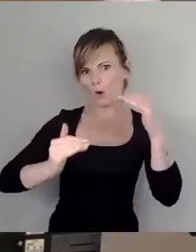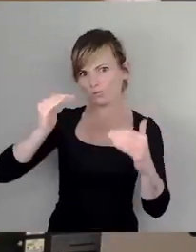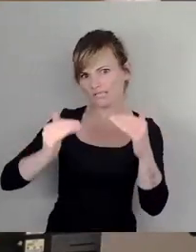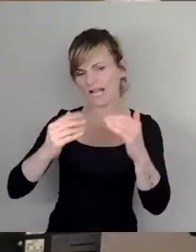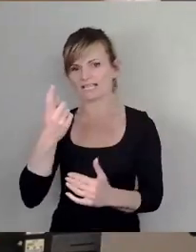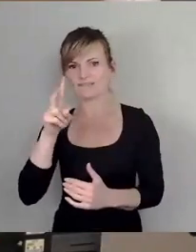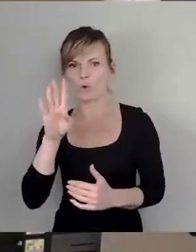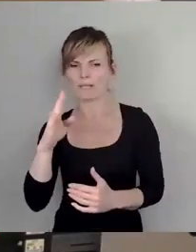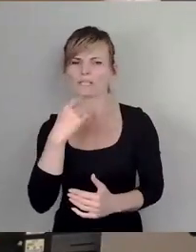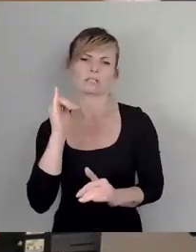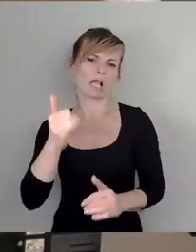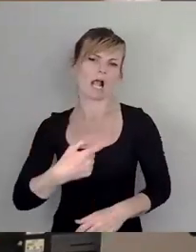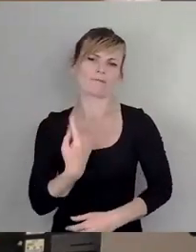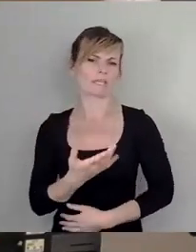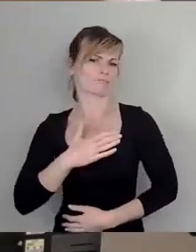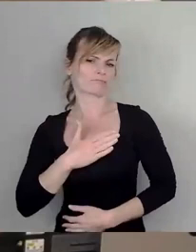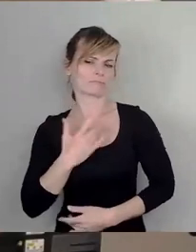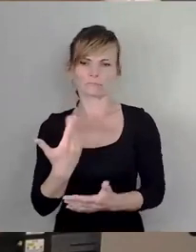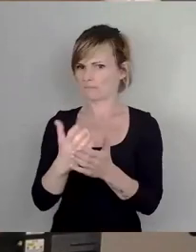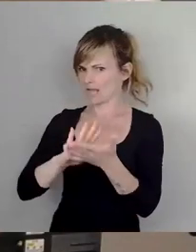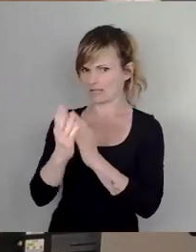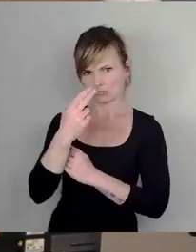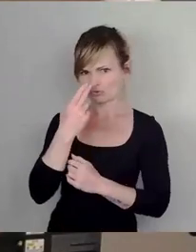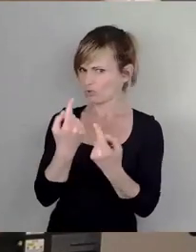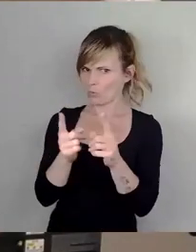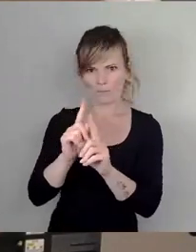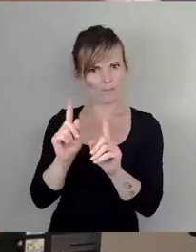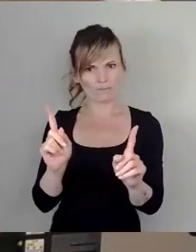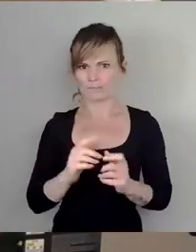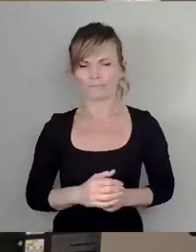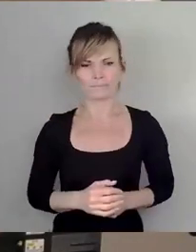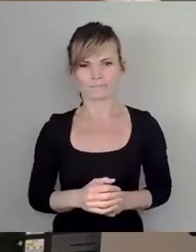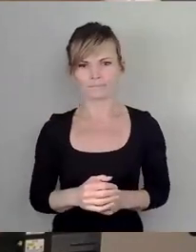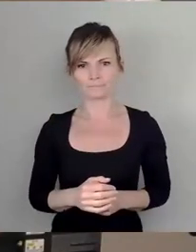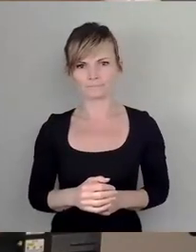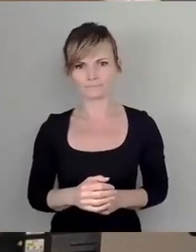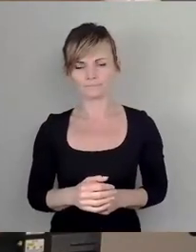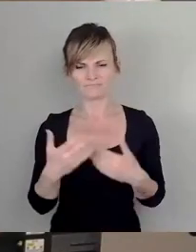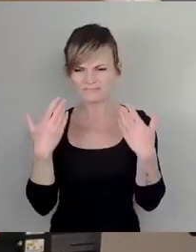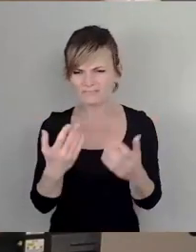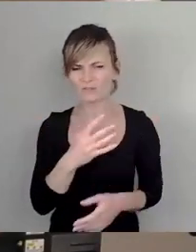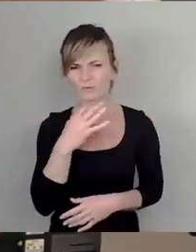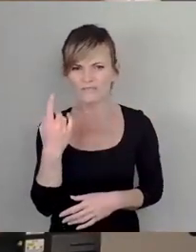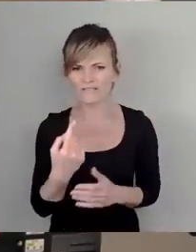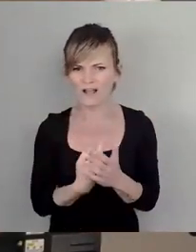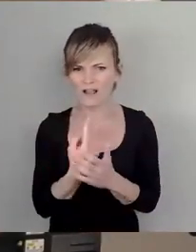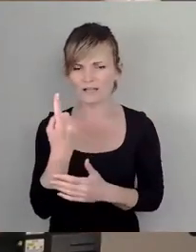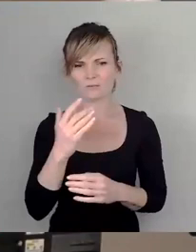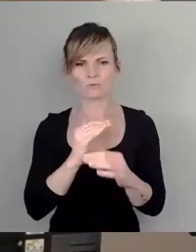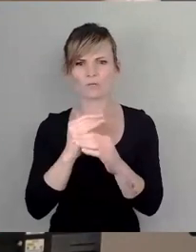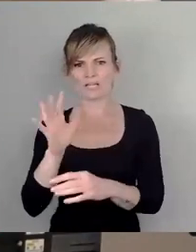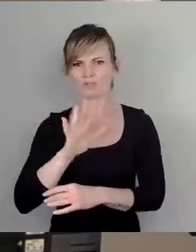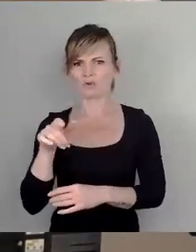in dieser Frage, ist die Praxis eben nicht. Und ist es denn wirklich zu viel verlangt? Und der Kollege Schollbach hat darauf hingewiesen,